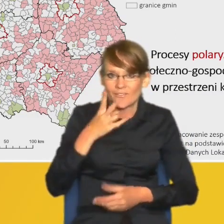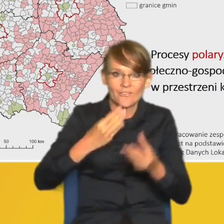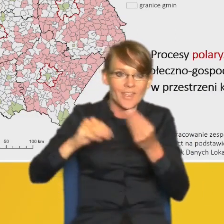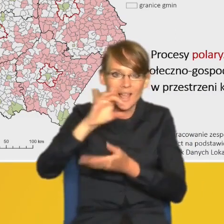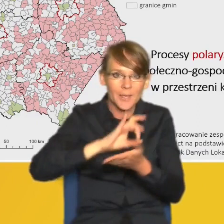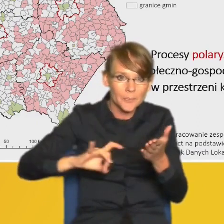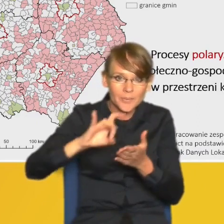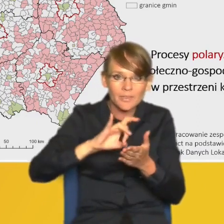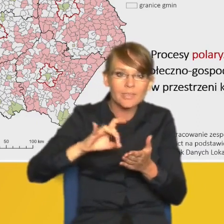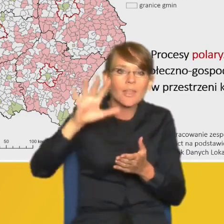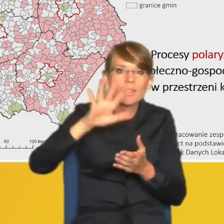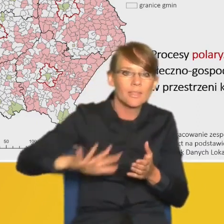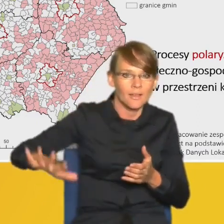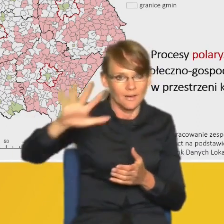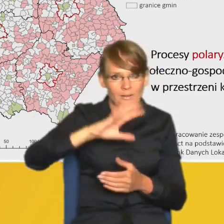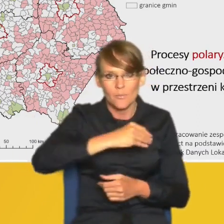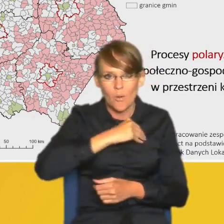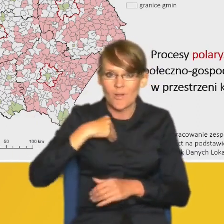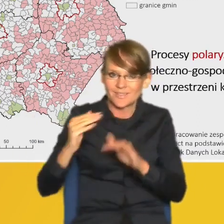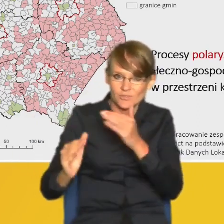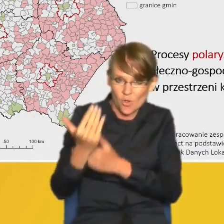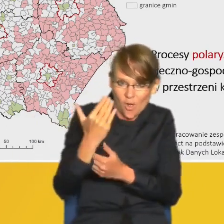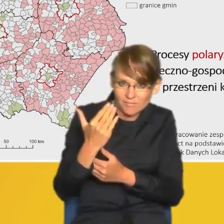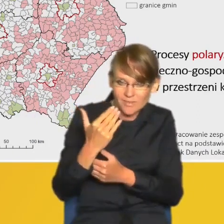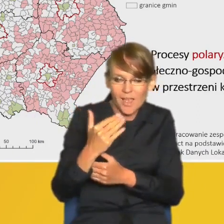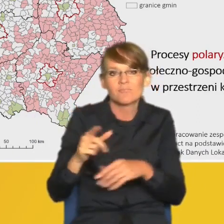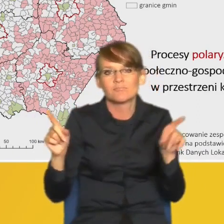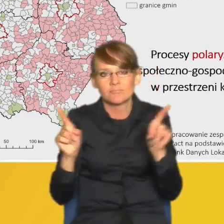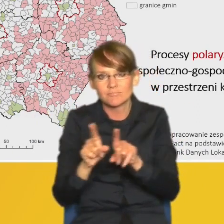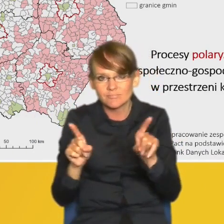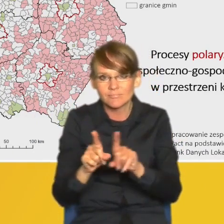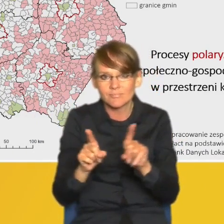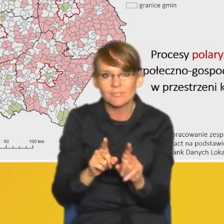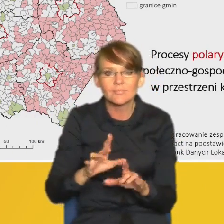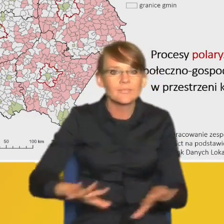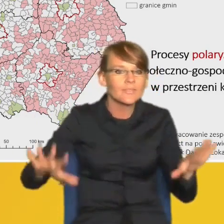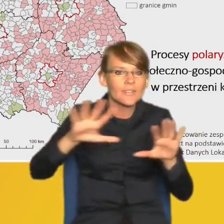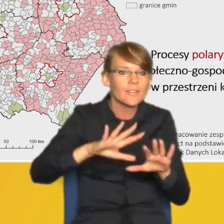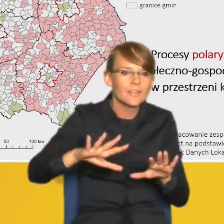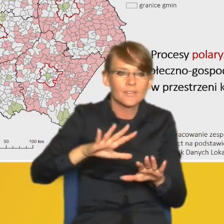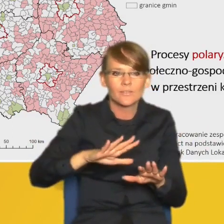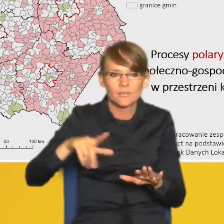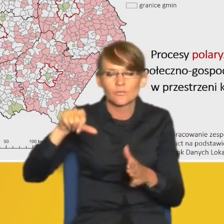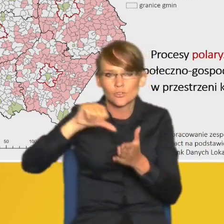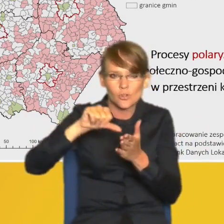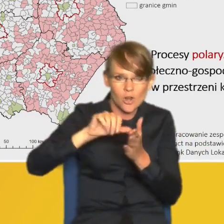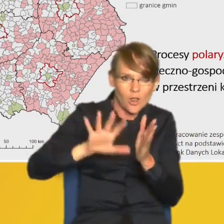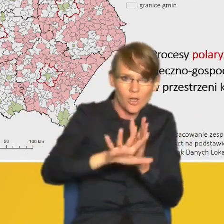koncentruje się w regionie Polski Wschodniej, a także w wewnętrznych peryferiach, które tutaj nam się